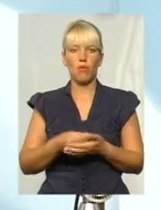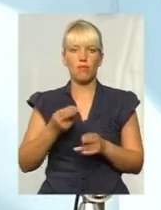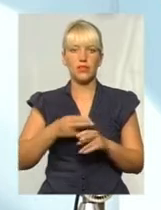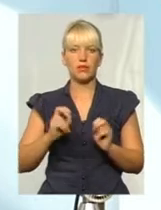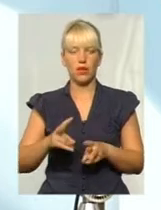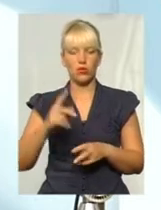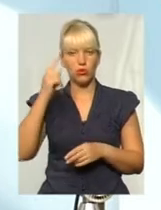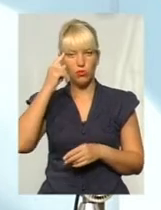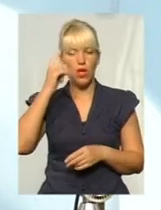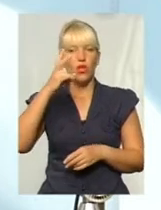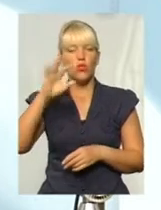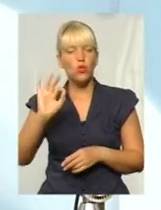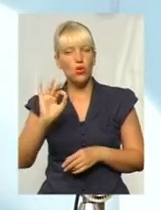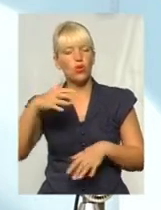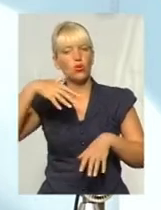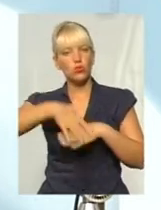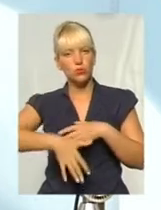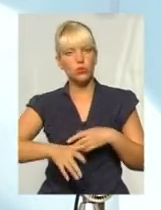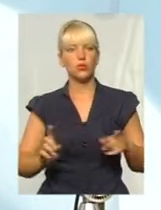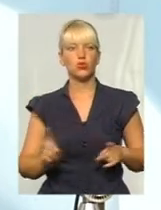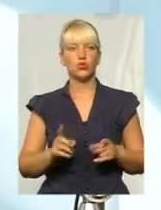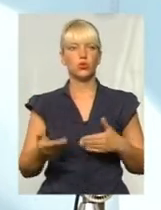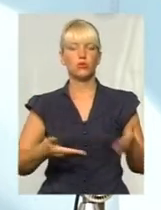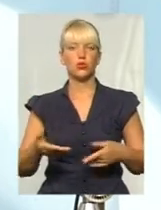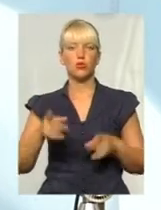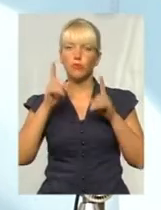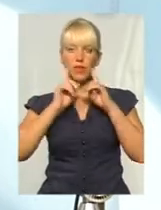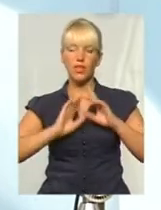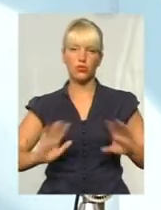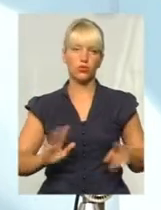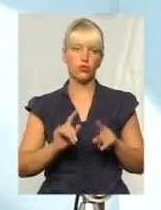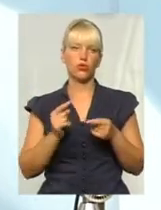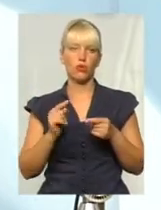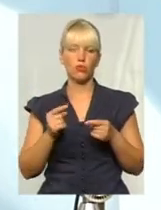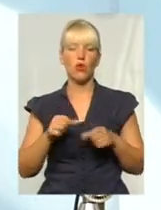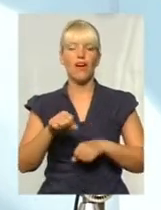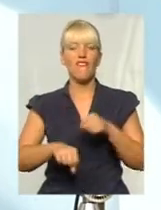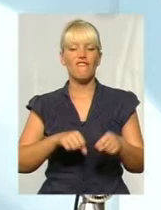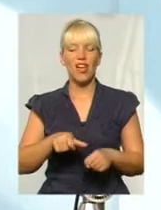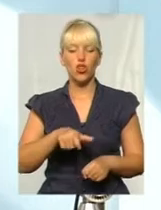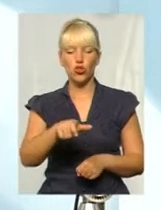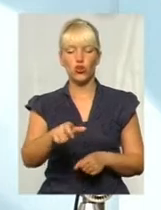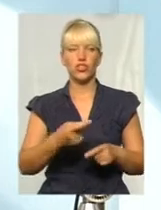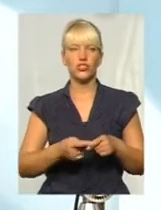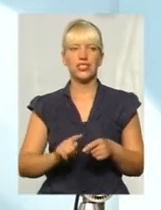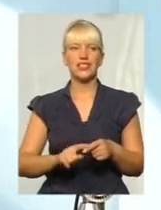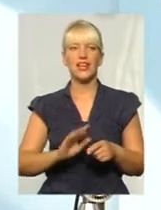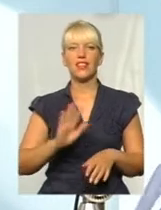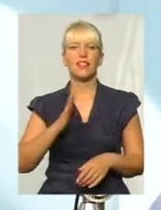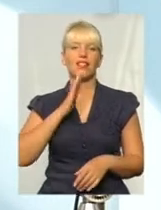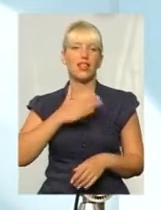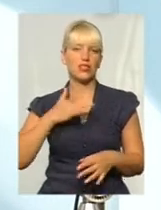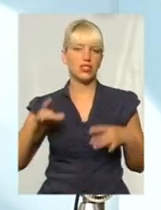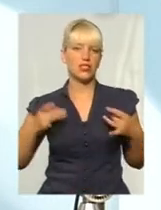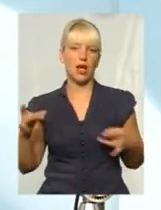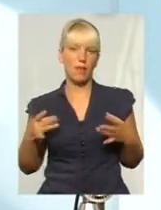забезпечуємо. Але розуміємо, що пішоходам це незручно. Тому велодоріжка – це не тільки наша забаганка, наша безпека,